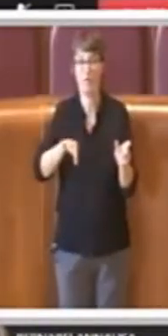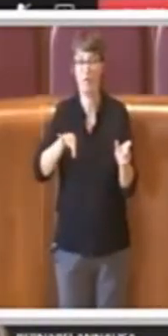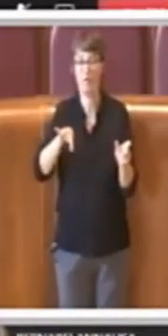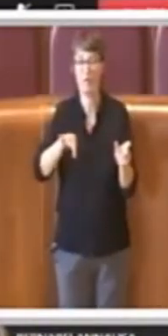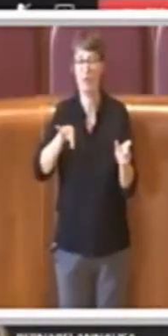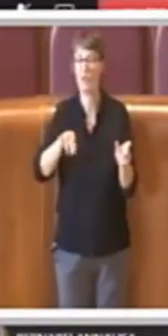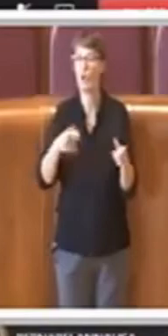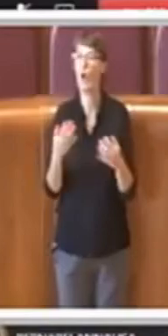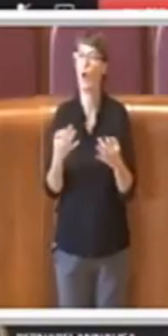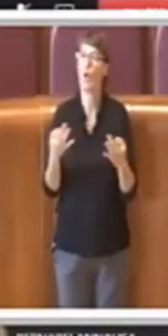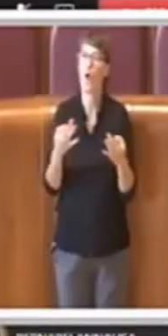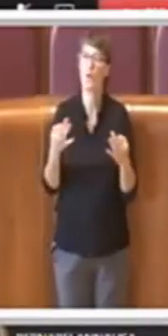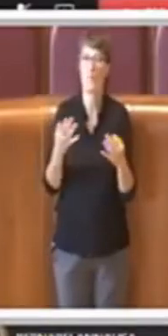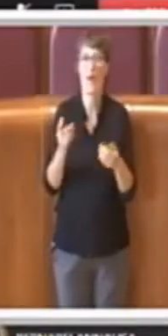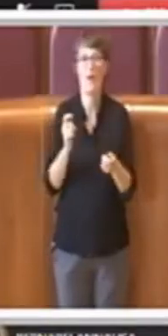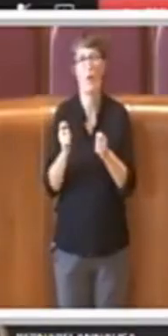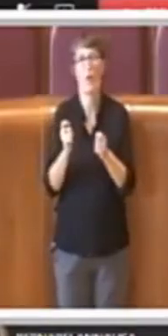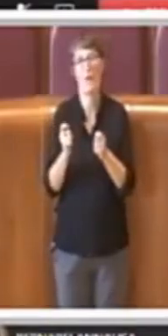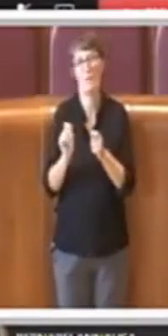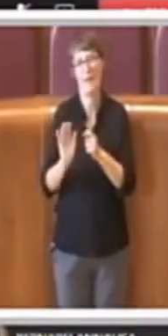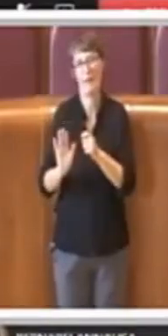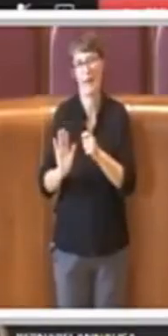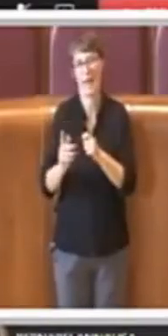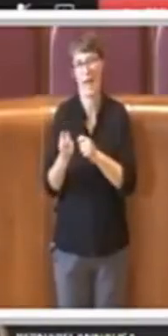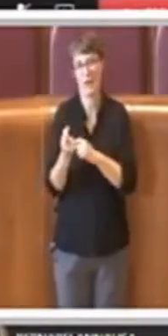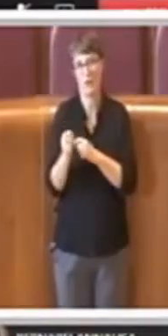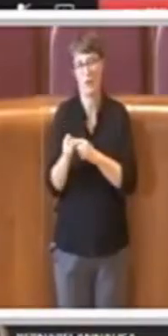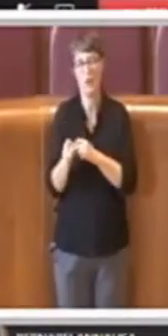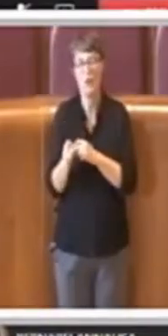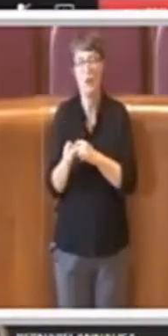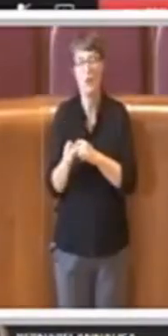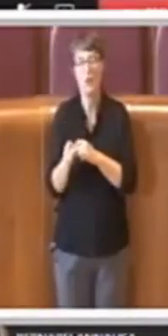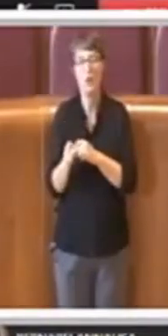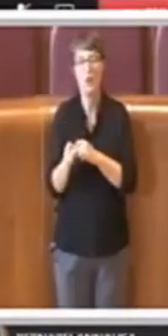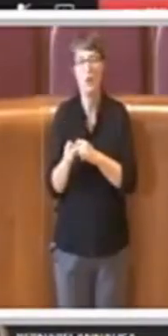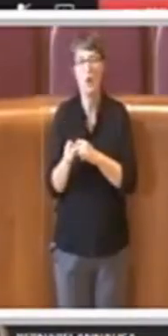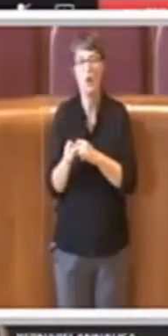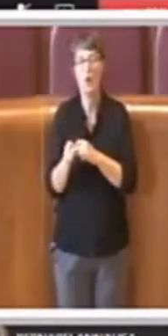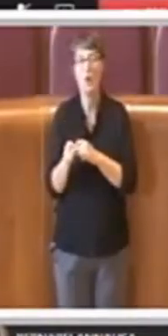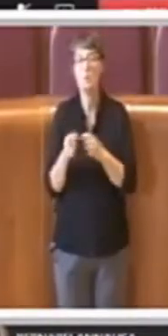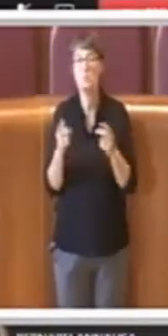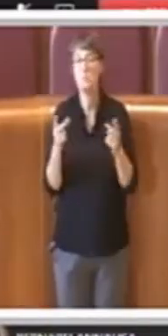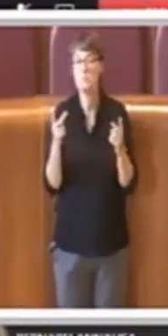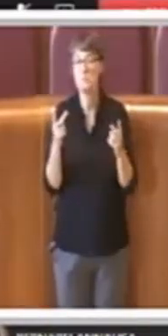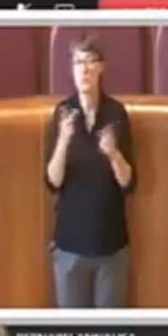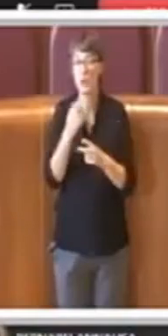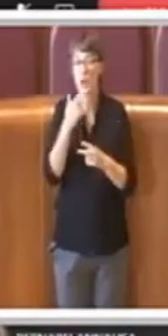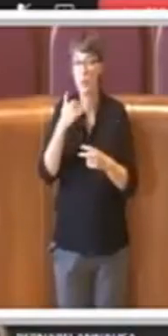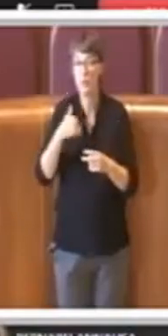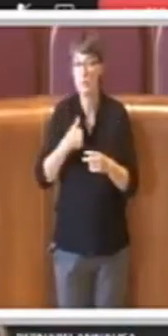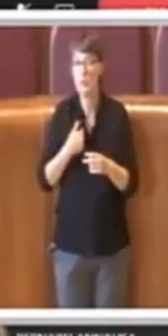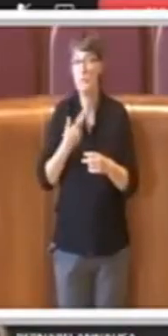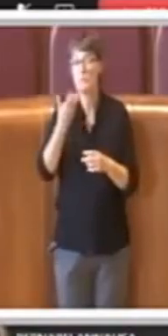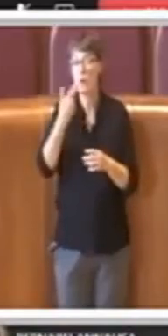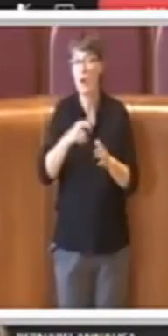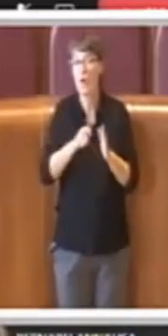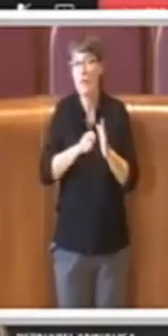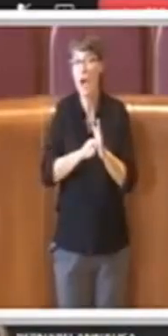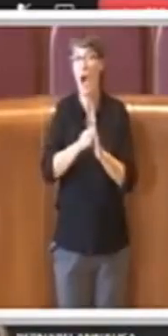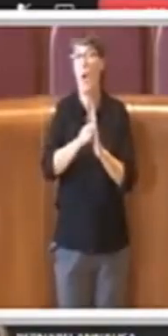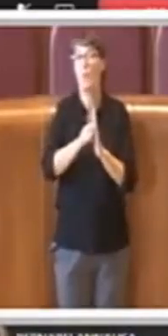mercato e perché ritengo anche giusta, io l'avrei anche aumentata, fosse stato per me, la quota da